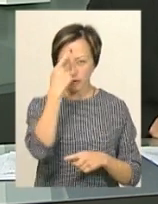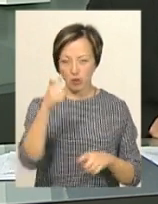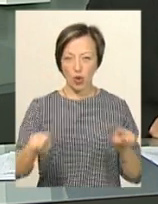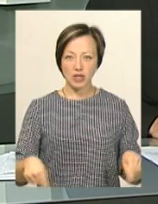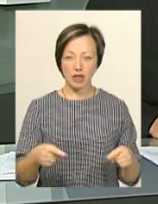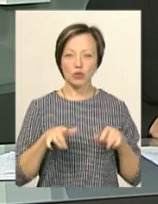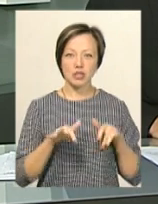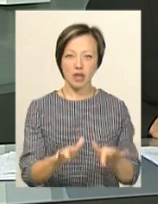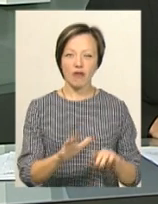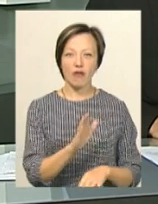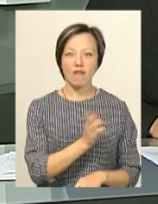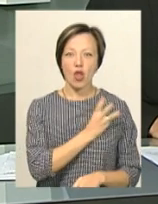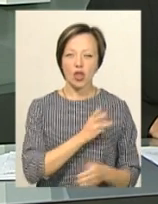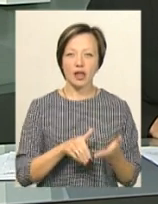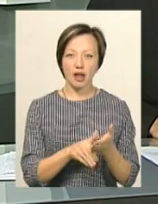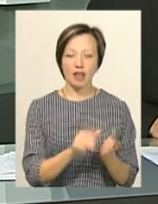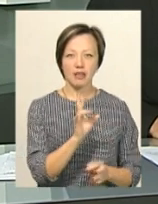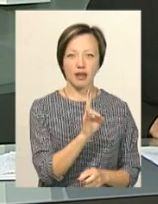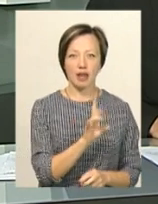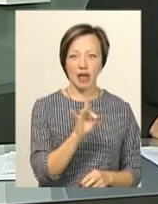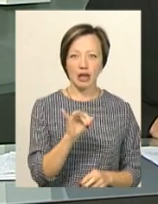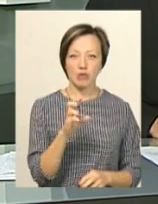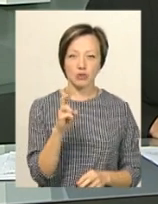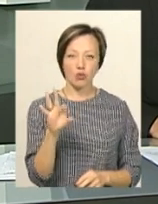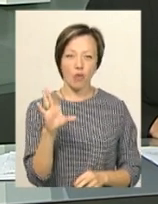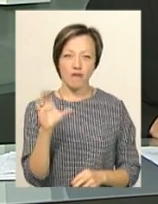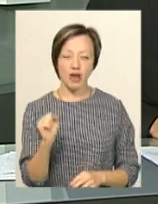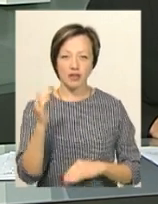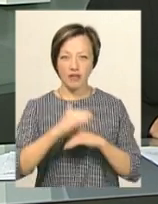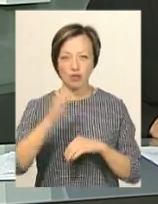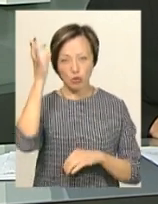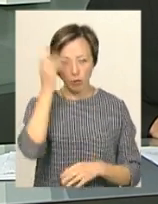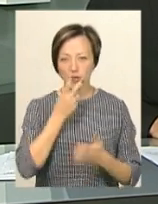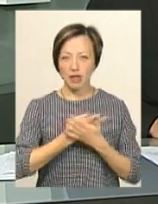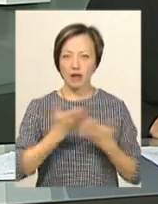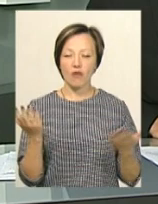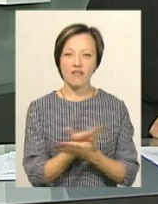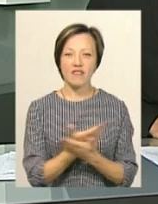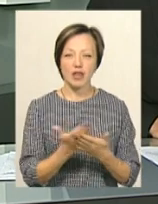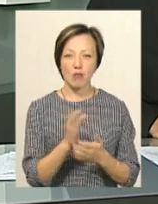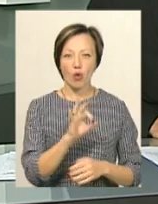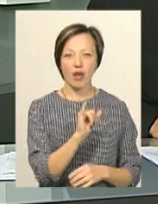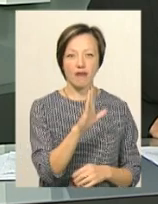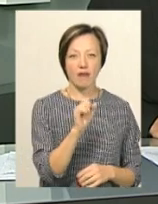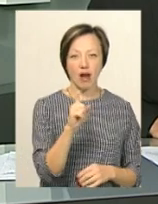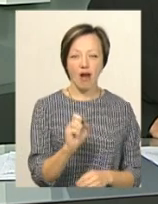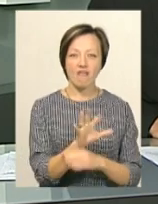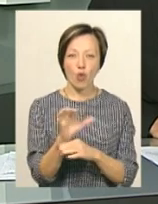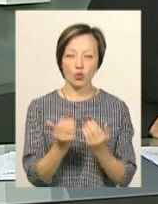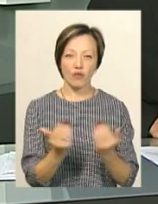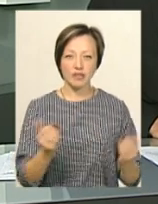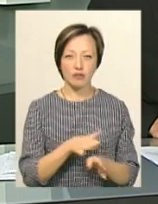організаторка заходу, волонтерка Наталя Рибцова. На вечорі спомені продемонструють фільм про Дмитра Іваха та фотовиставку.